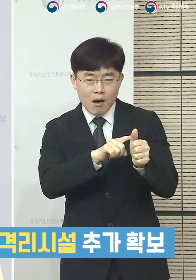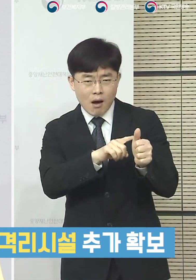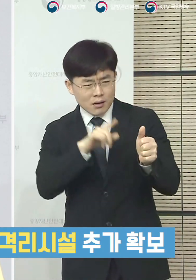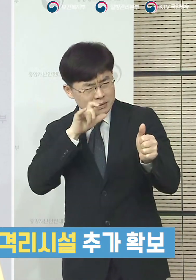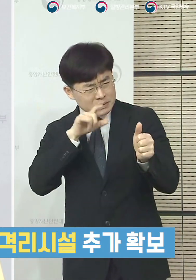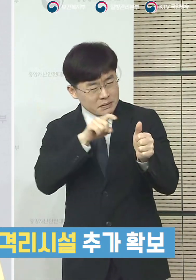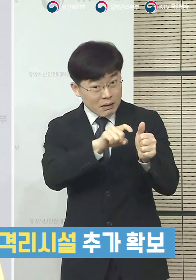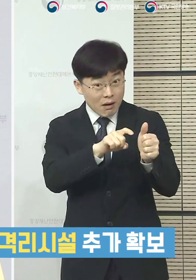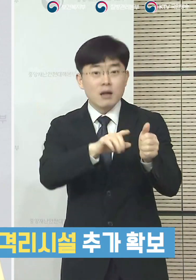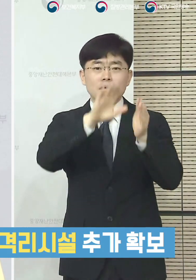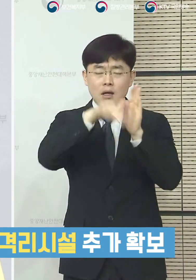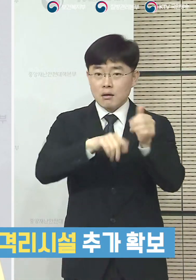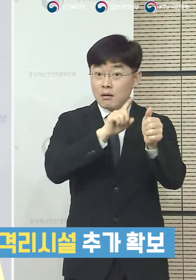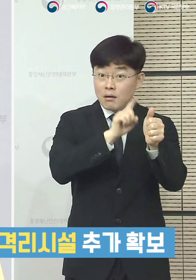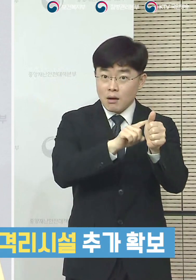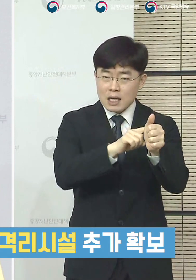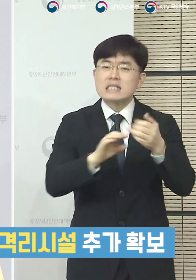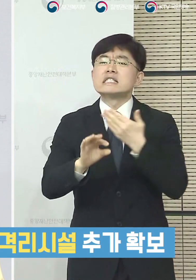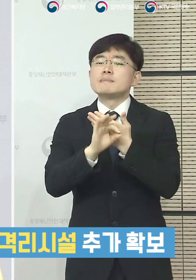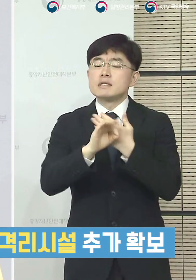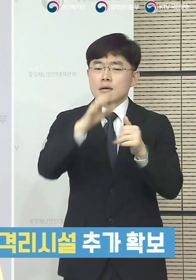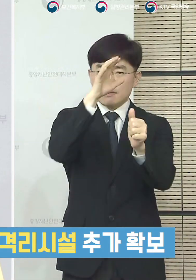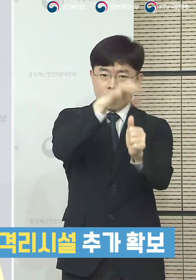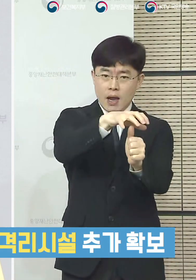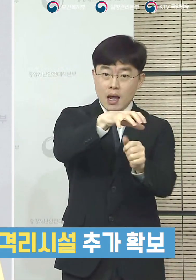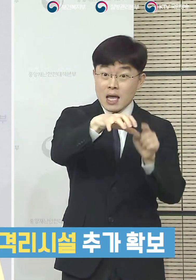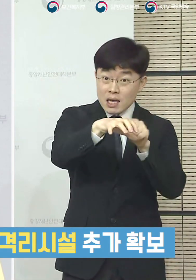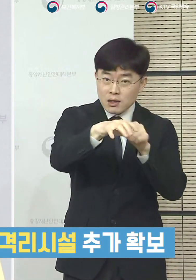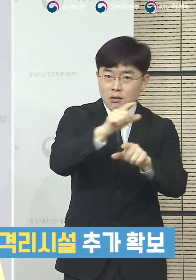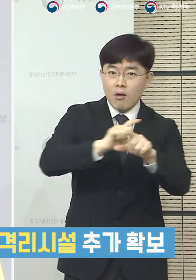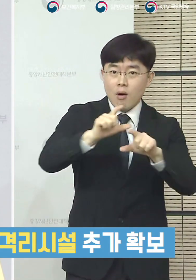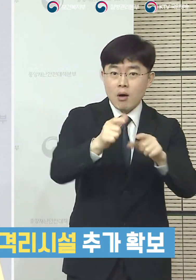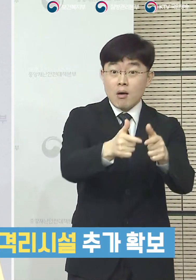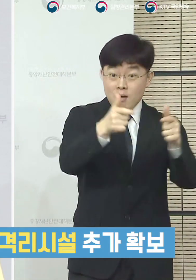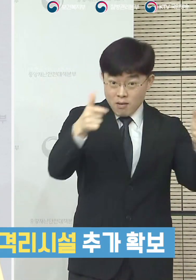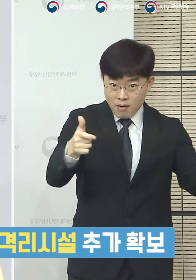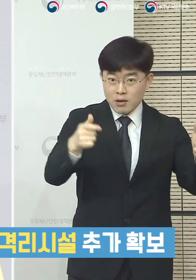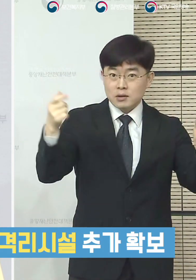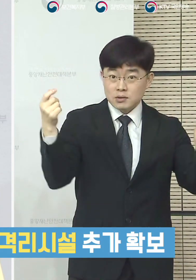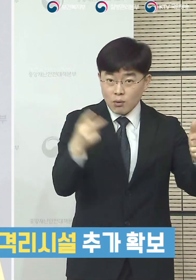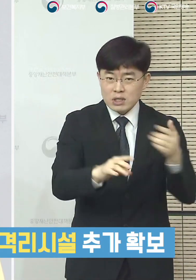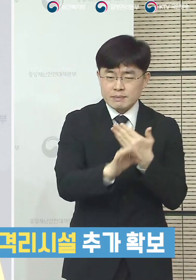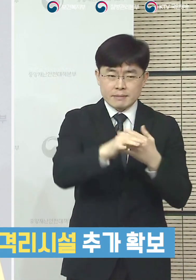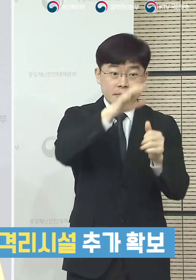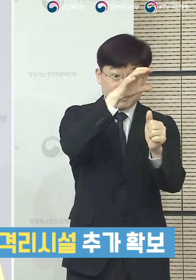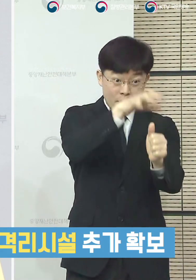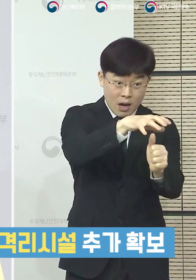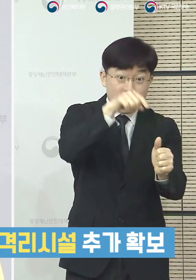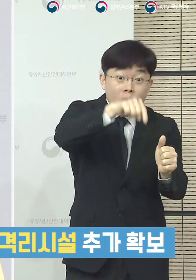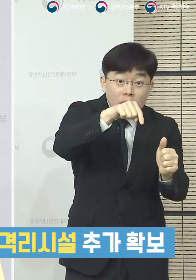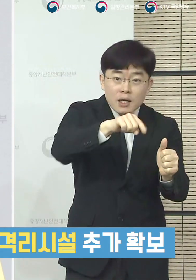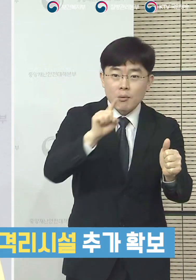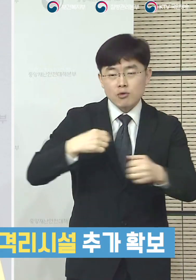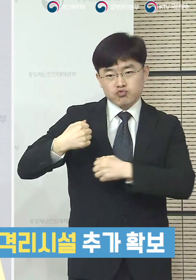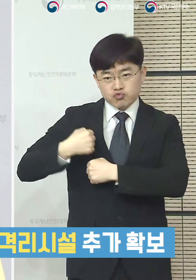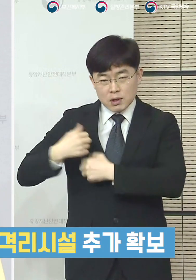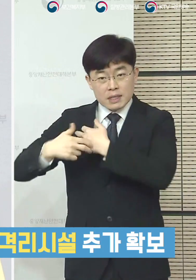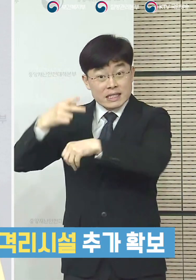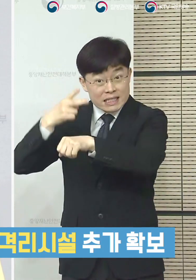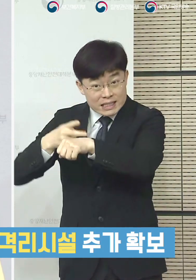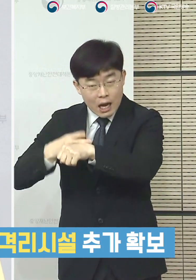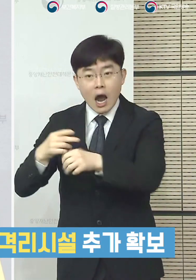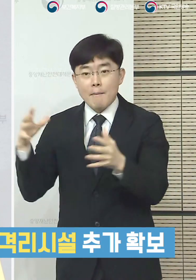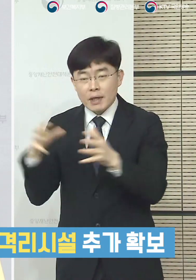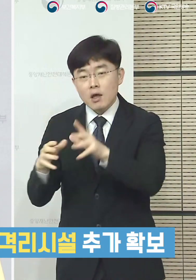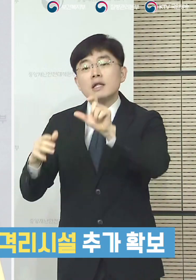것에 대비하여 임시격리시설을 추가 확보하고 임시격리시설에 군의관과 지원인력